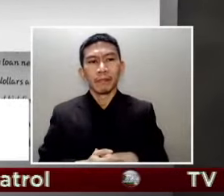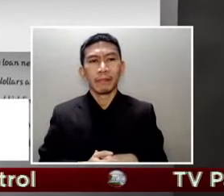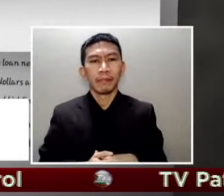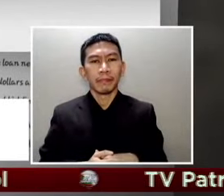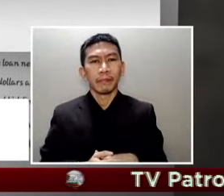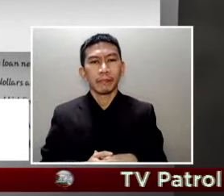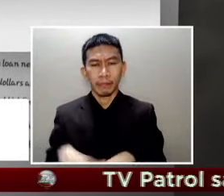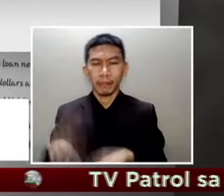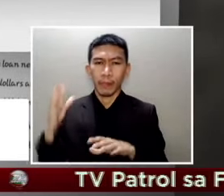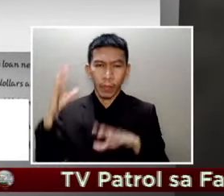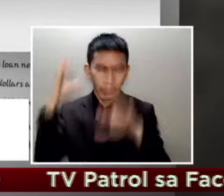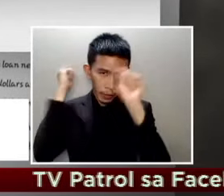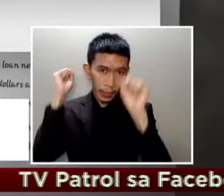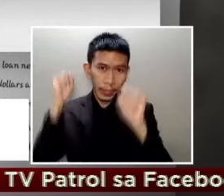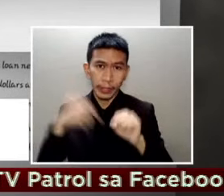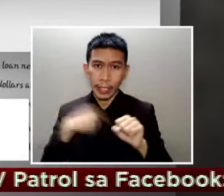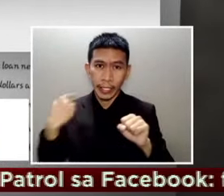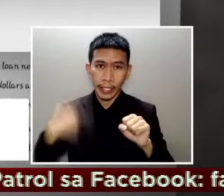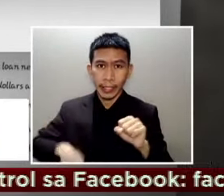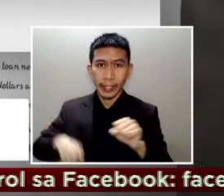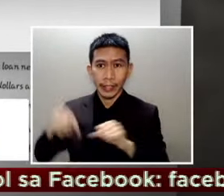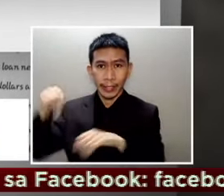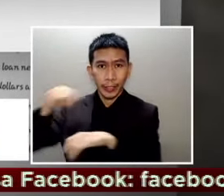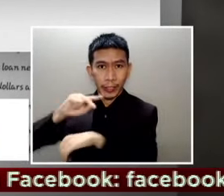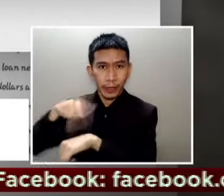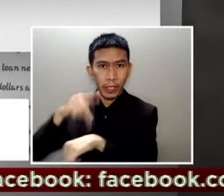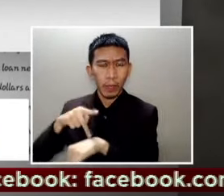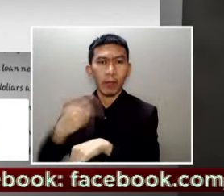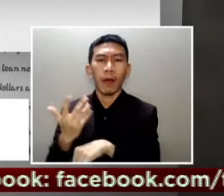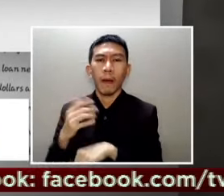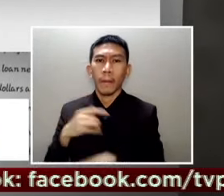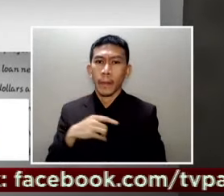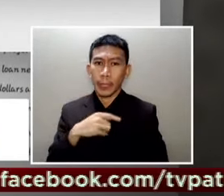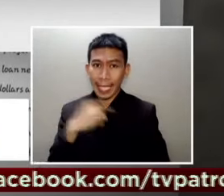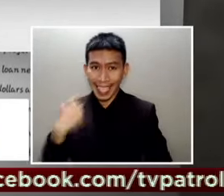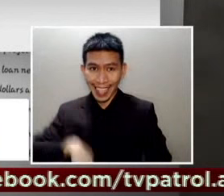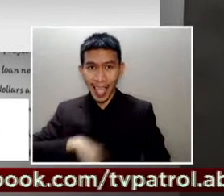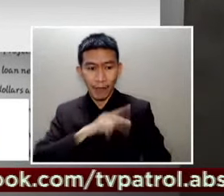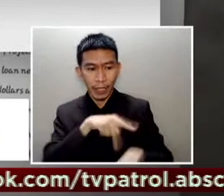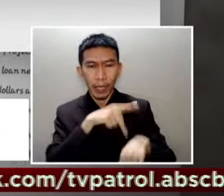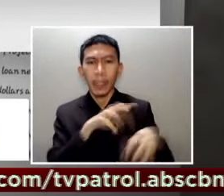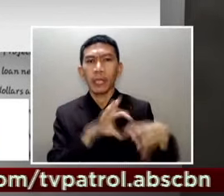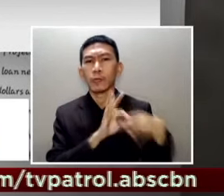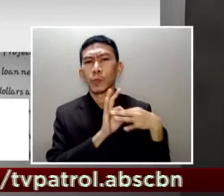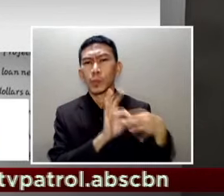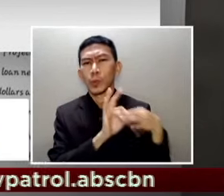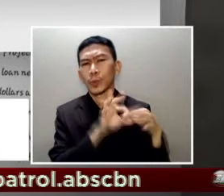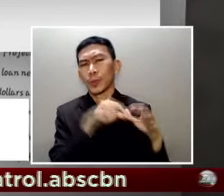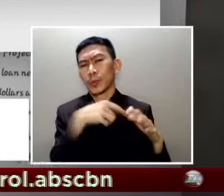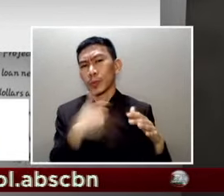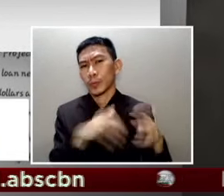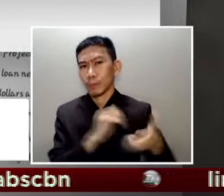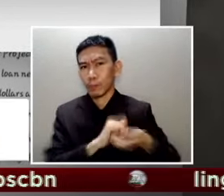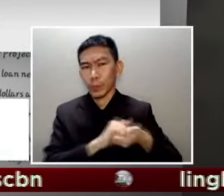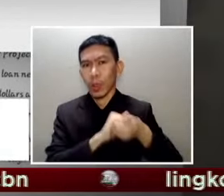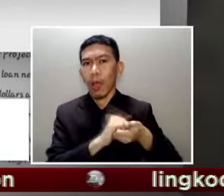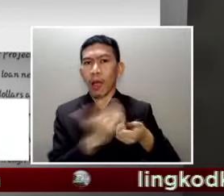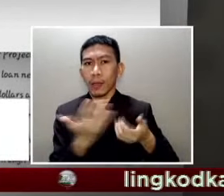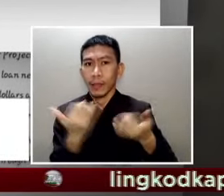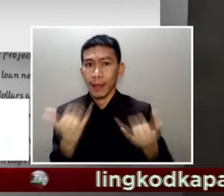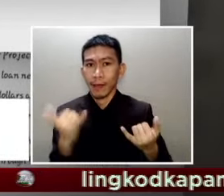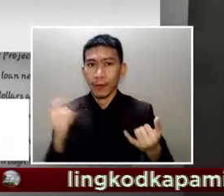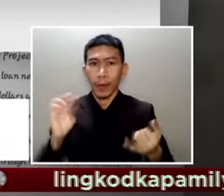the Philippines Wang Silyan lumalim ang kooperasyon ng Pilipinas at China at mas natugunan ng tama ang issue sa gawa ng